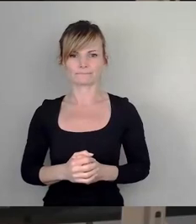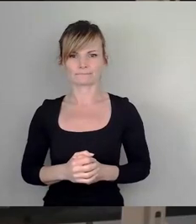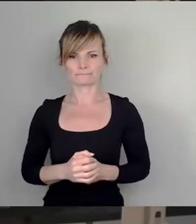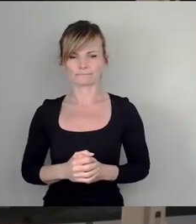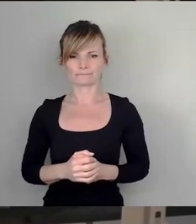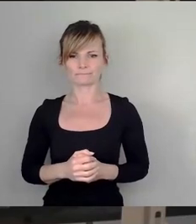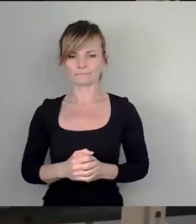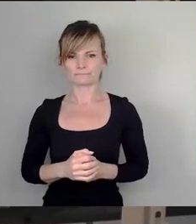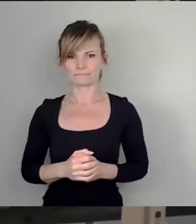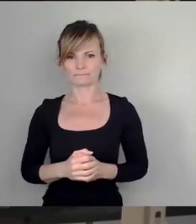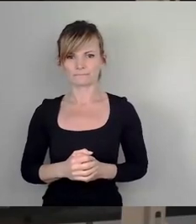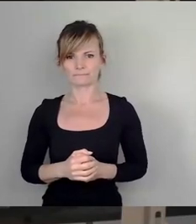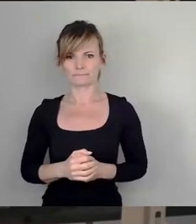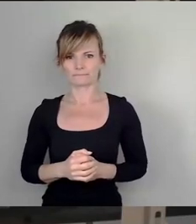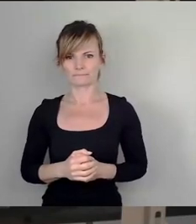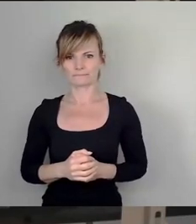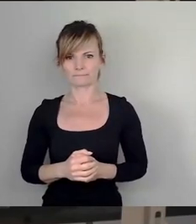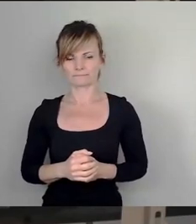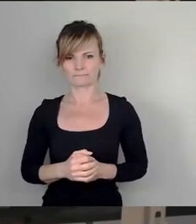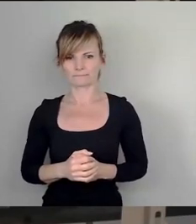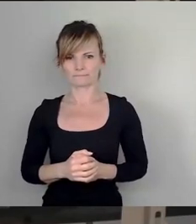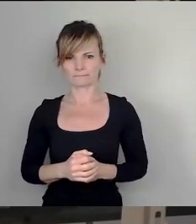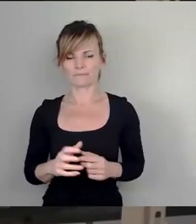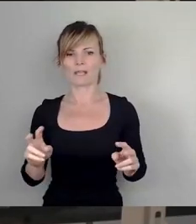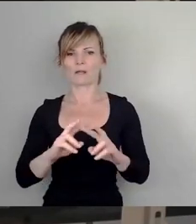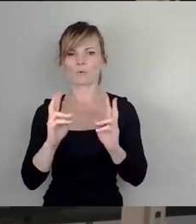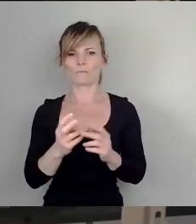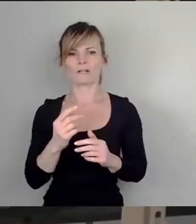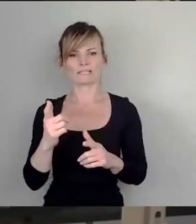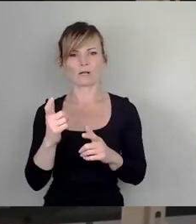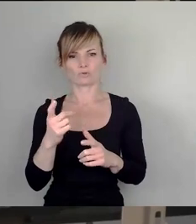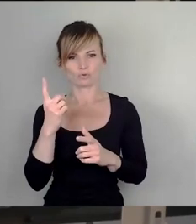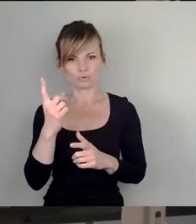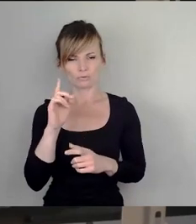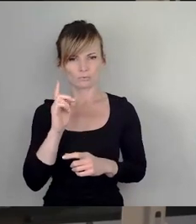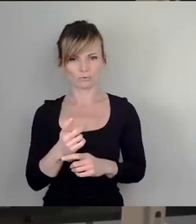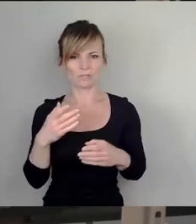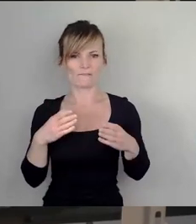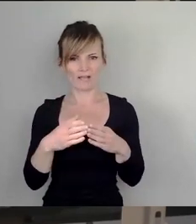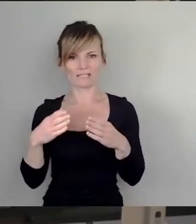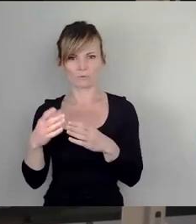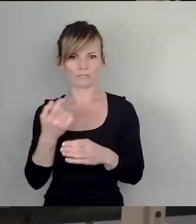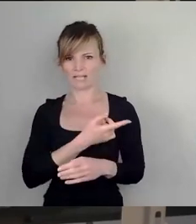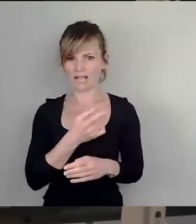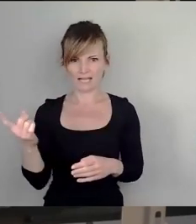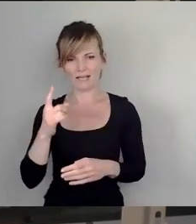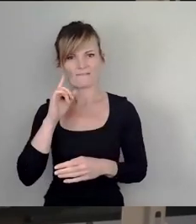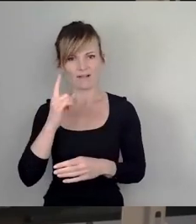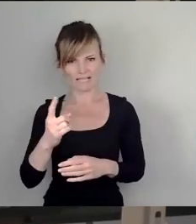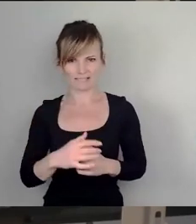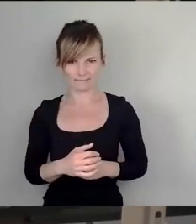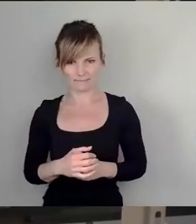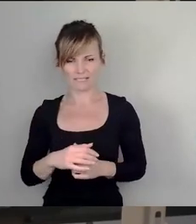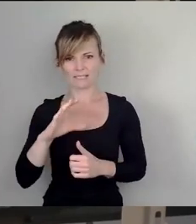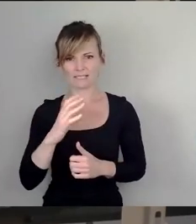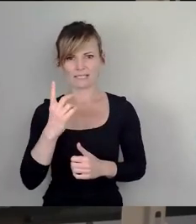Und alle aus dem Umweltausschuss und vielleicht auch in den Fraktionen überhaupt wissen, dass die CDU in den vergangenen